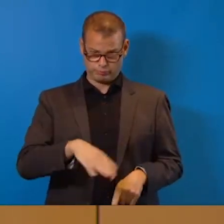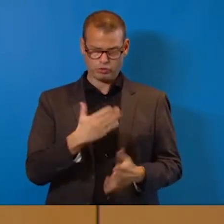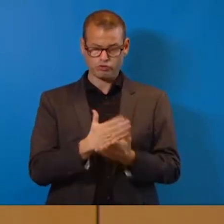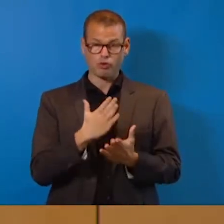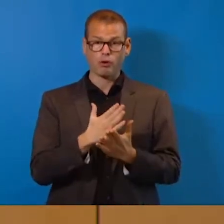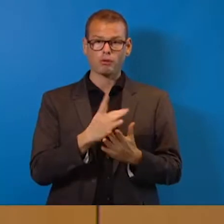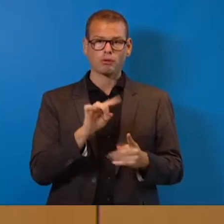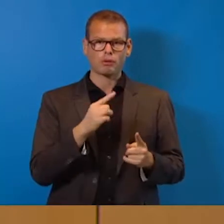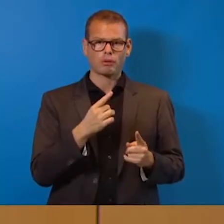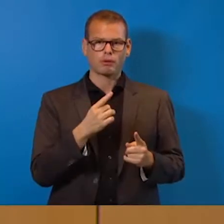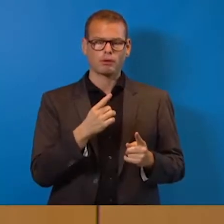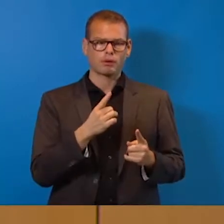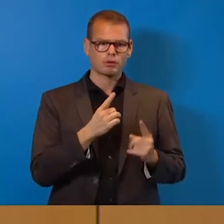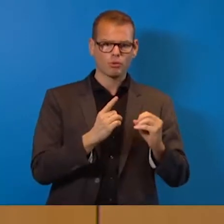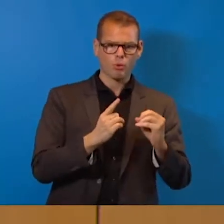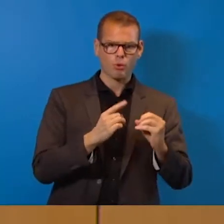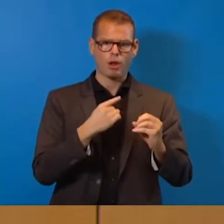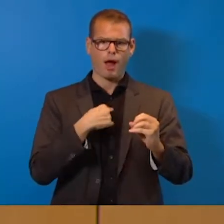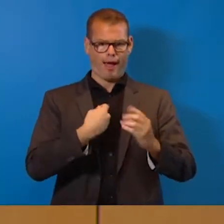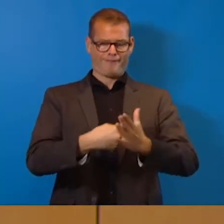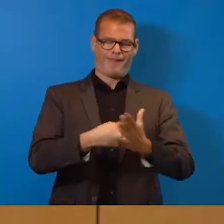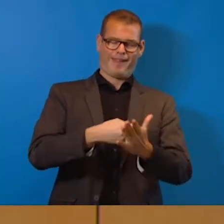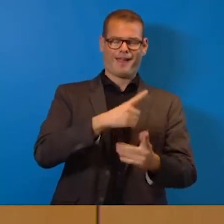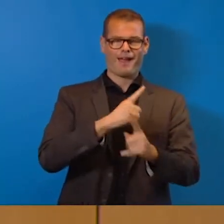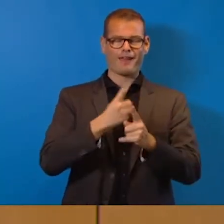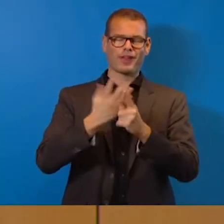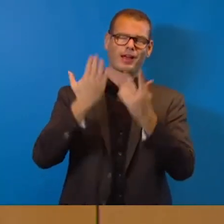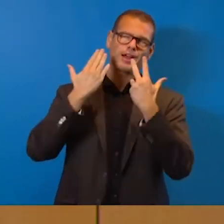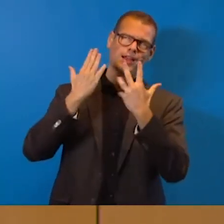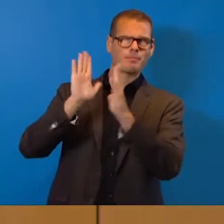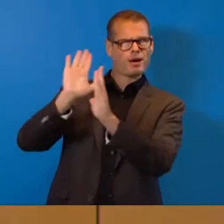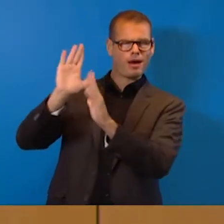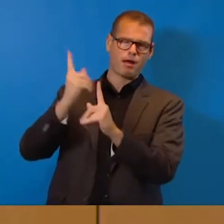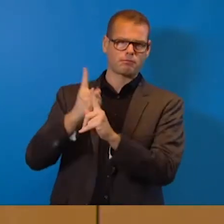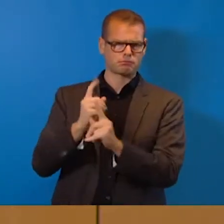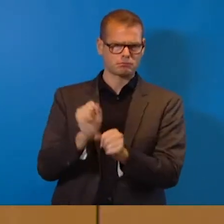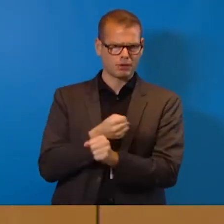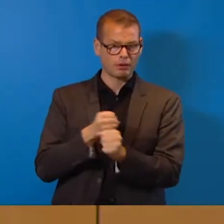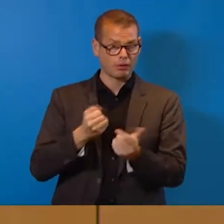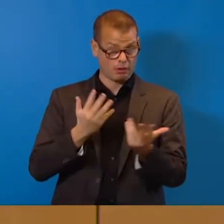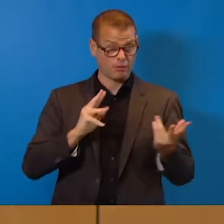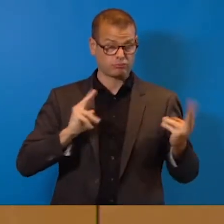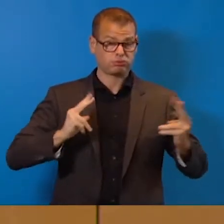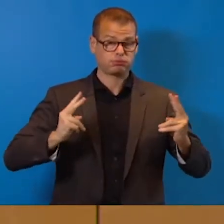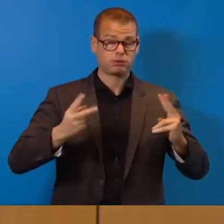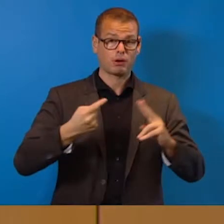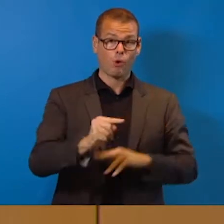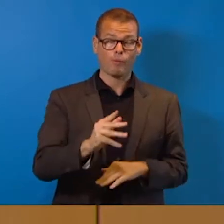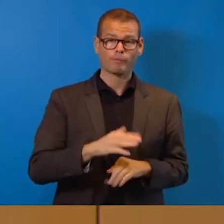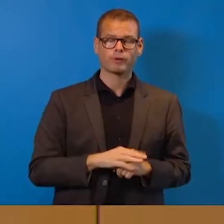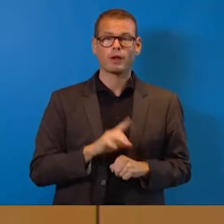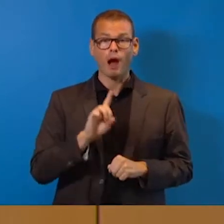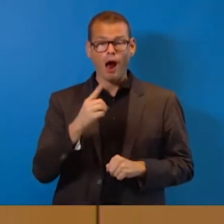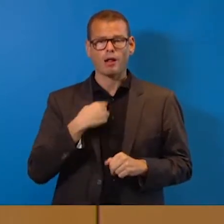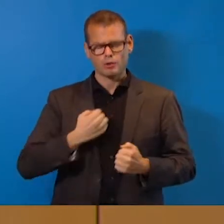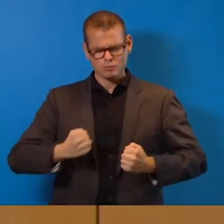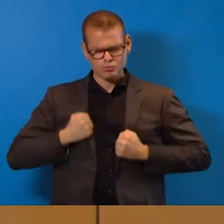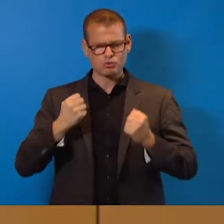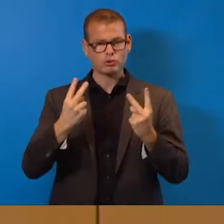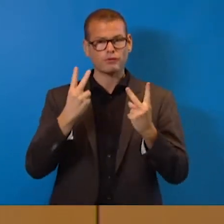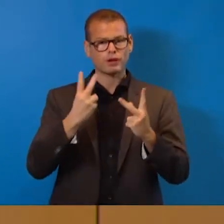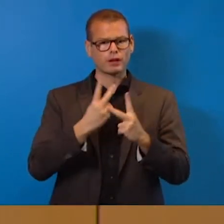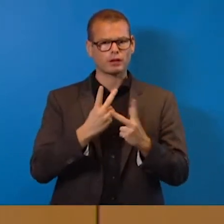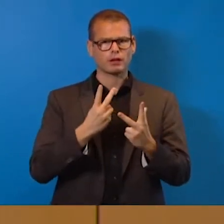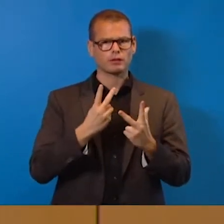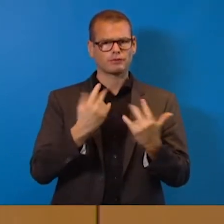Nullverschuldung hier nicht runterbeißen oder die Klimaerwärmung aufhalten. Deswegen haben Sie da mehr Mut. Gehen Sie an die Strukturen des Haushalts rein.